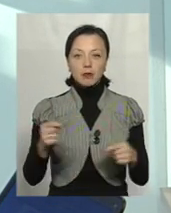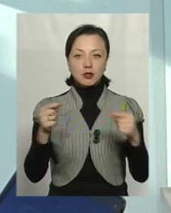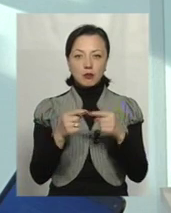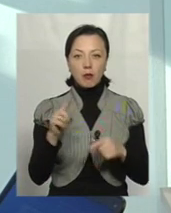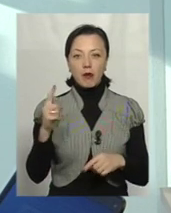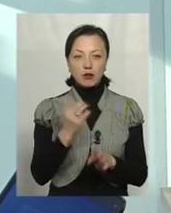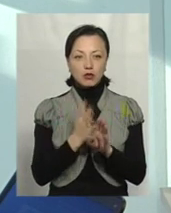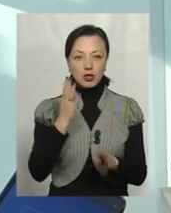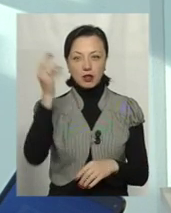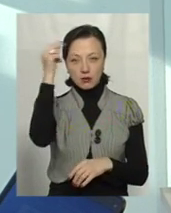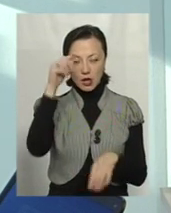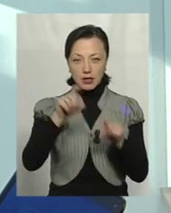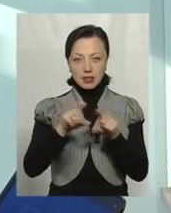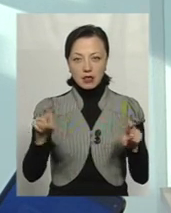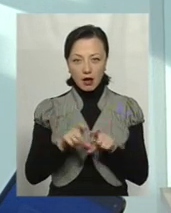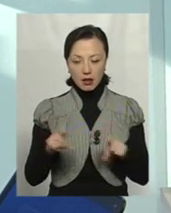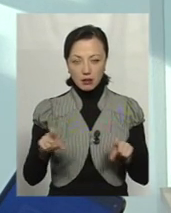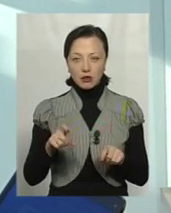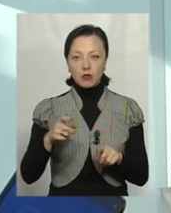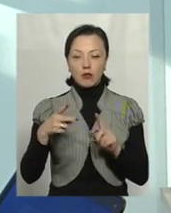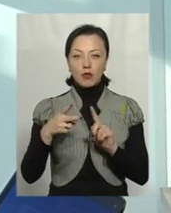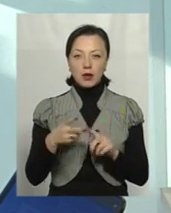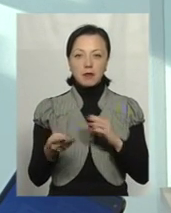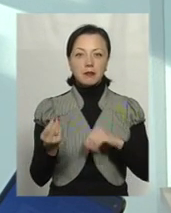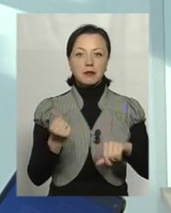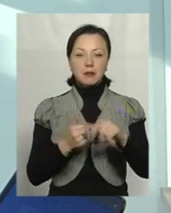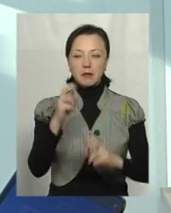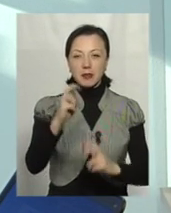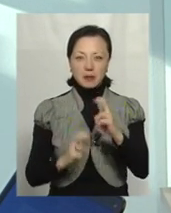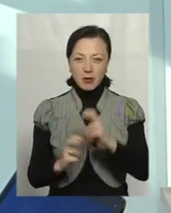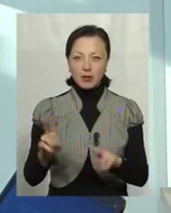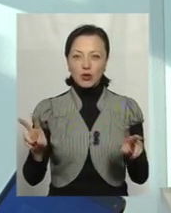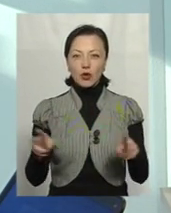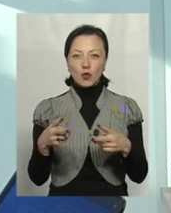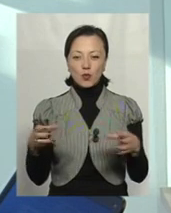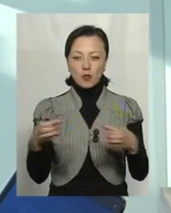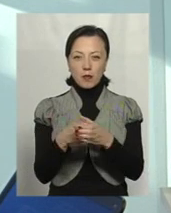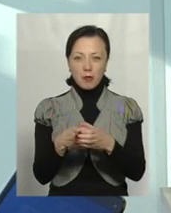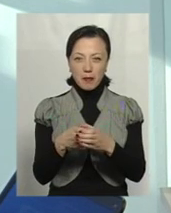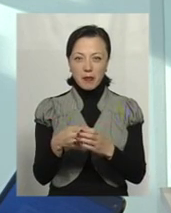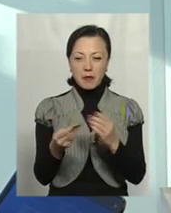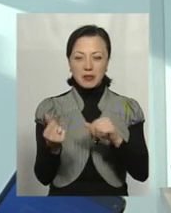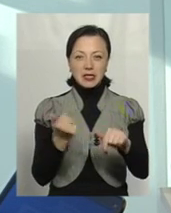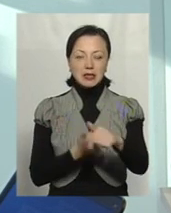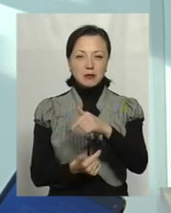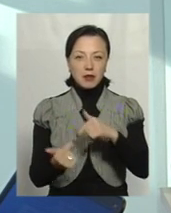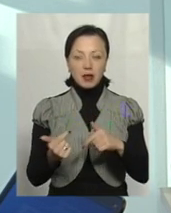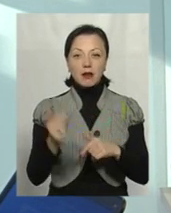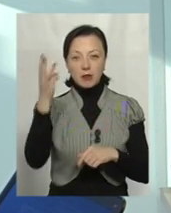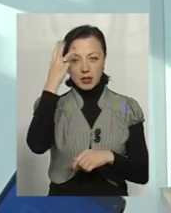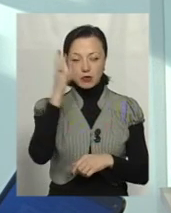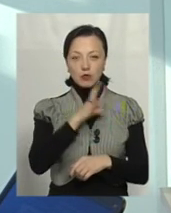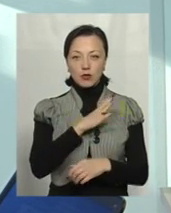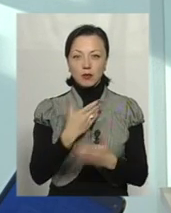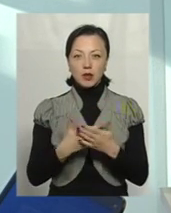першу чергу це навчальні заклади, потім це підприємства, клуби підприємців. В Хмельницьку я